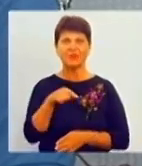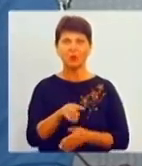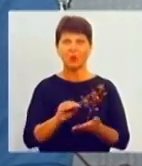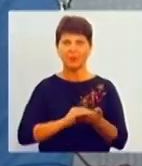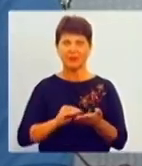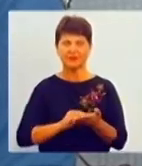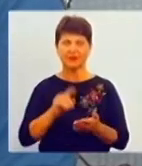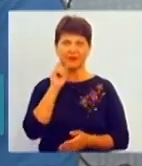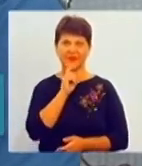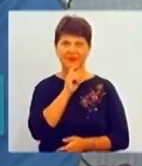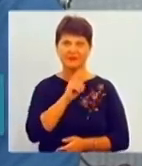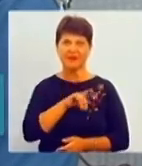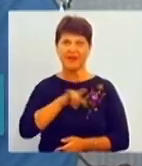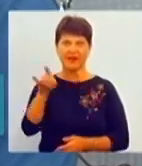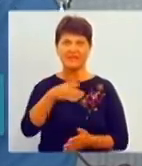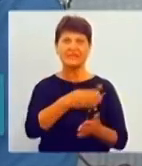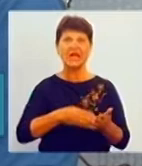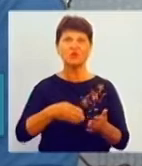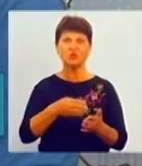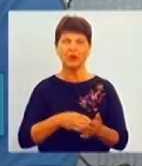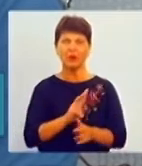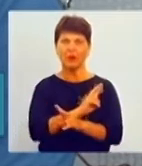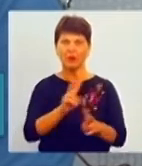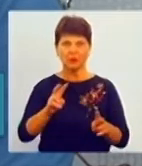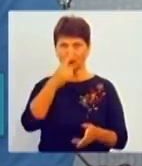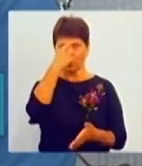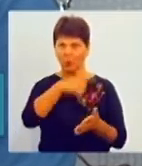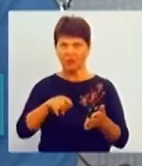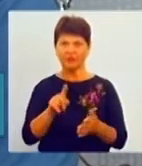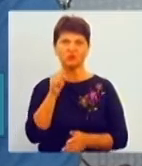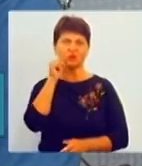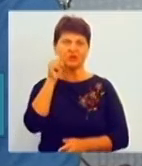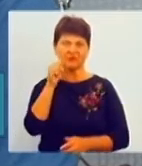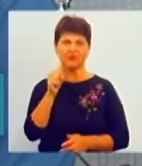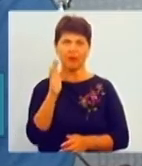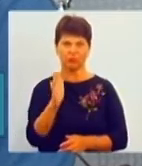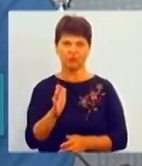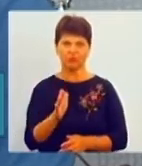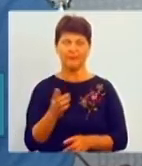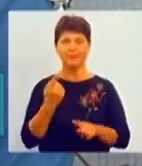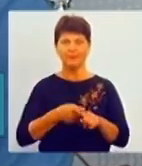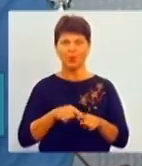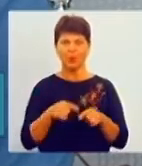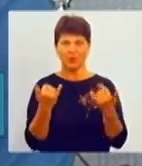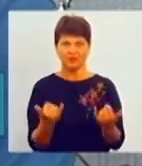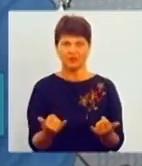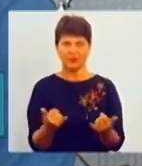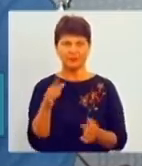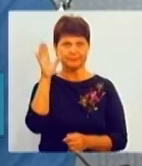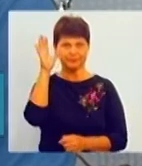Вінниці рейси скасували, то навіть ніхто не вірив, що завтра 18-го ще буде рейс до Анталії. Тому в даному случаю туроператор